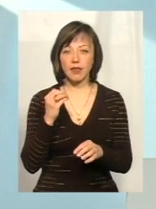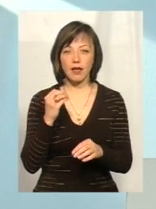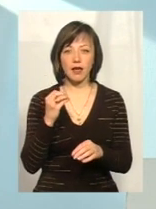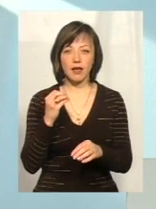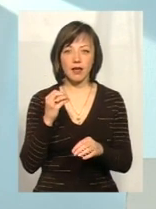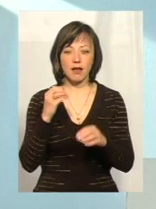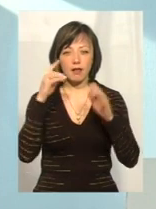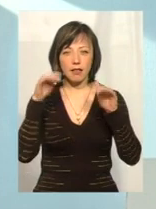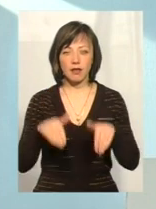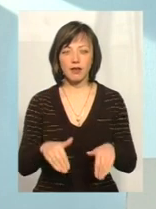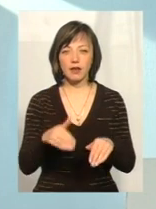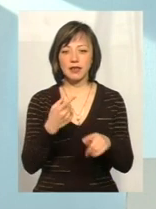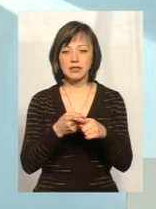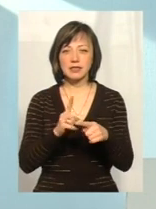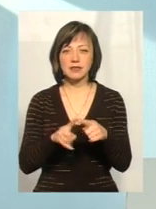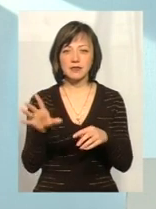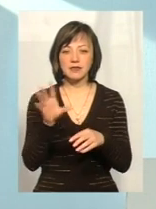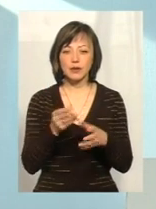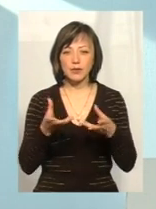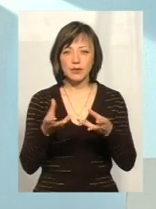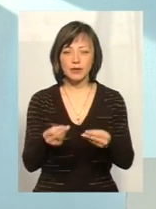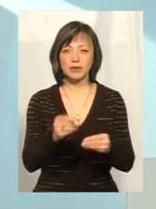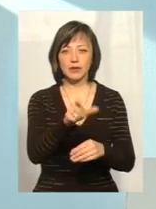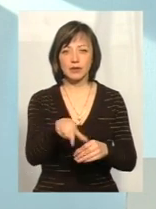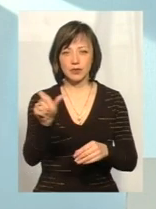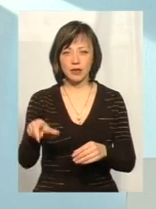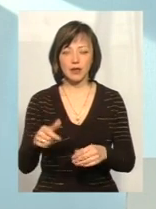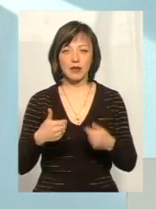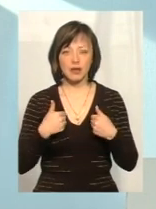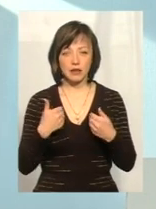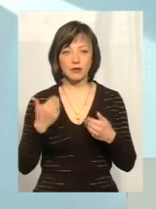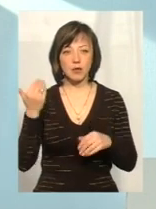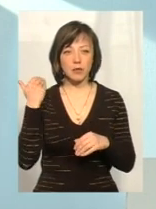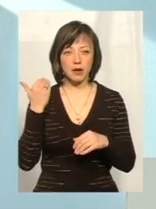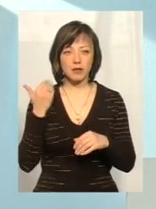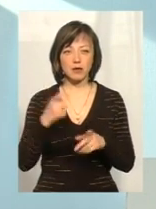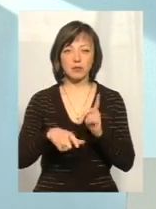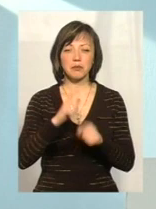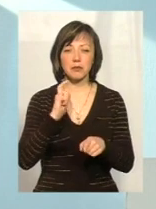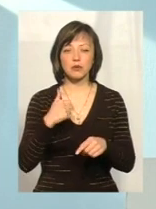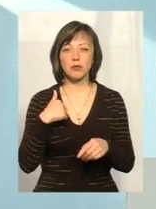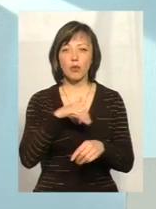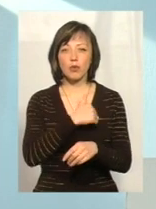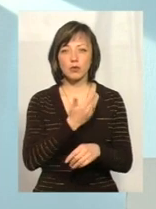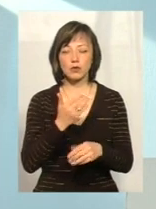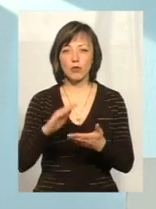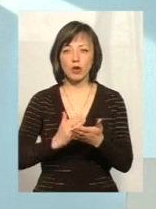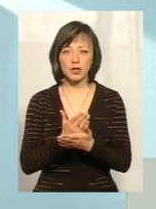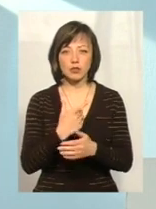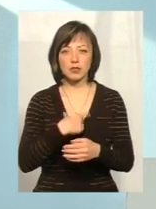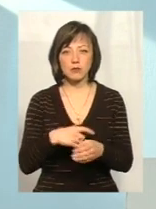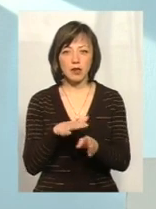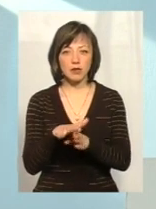політичні ігри, тому що нас попередньо закидало нам те, що ми хочемо політично себе